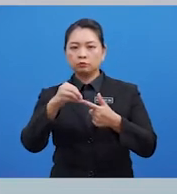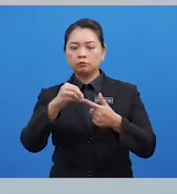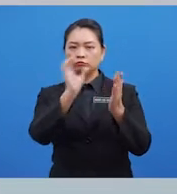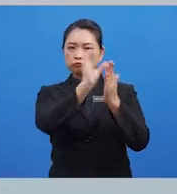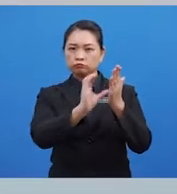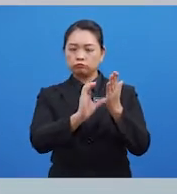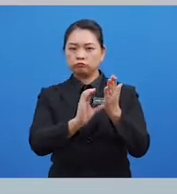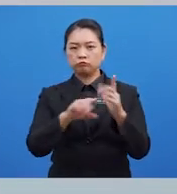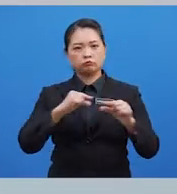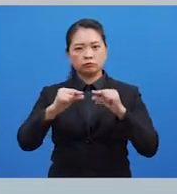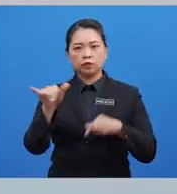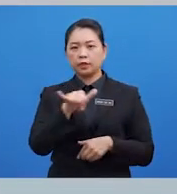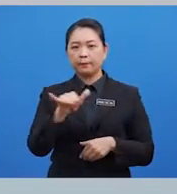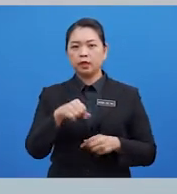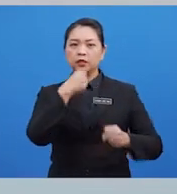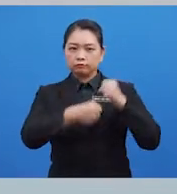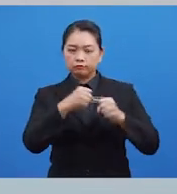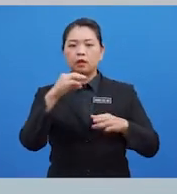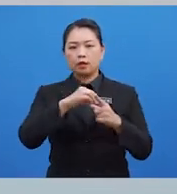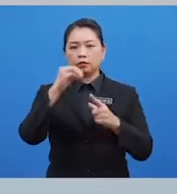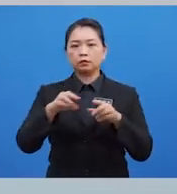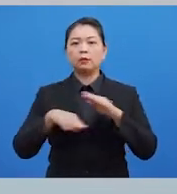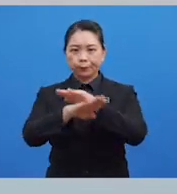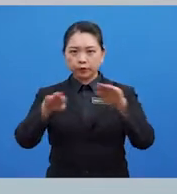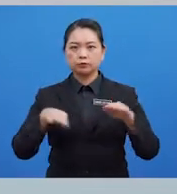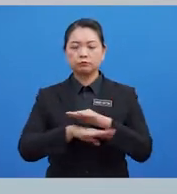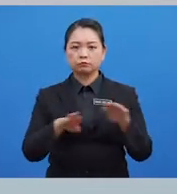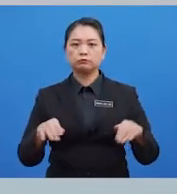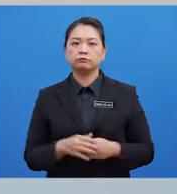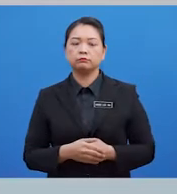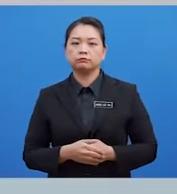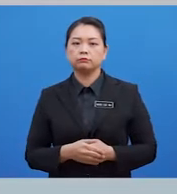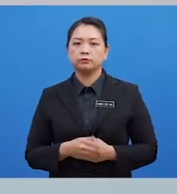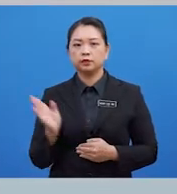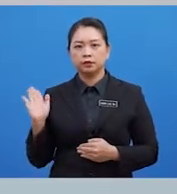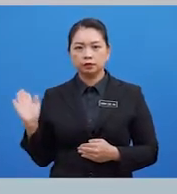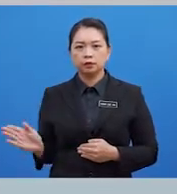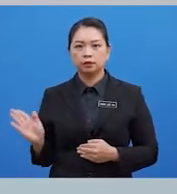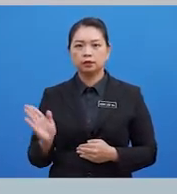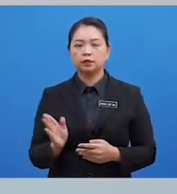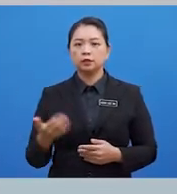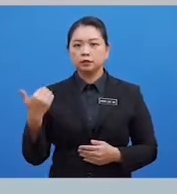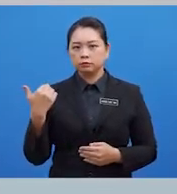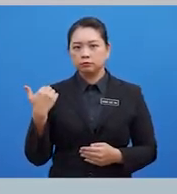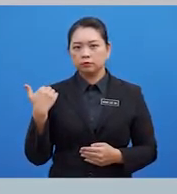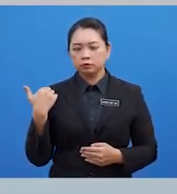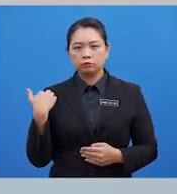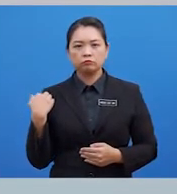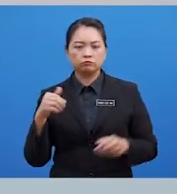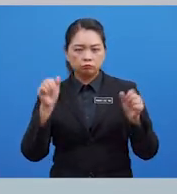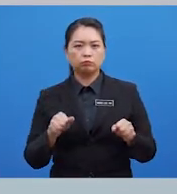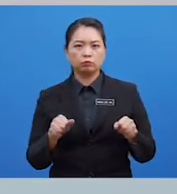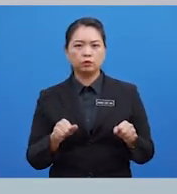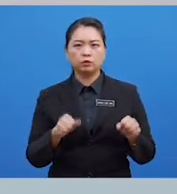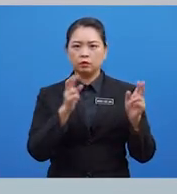Corak Pergerakan Yang Sama Contoh Berlari Dan Berenang Bagi Kemahiran Tertutup Pelaku